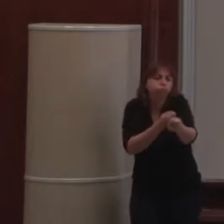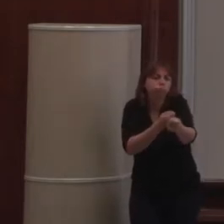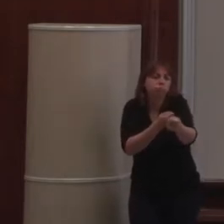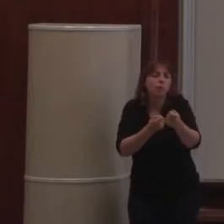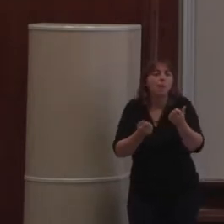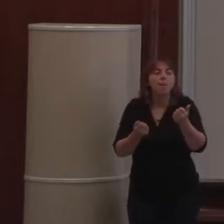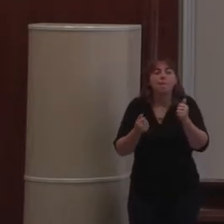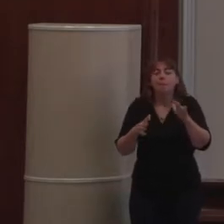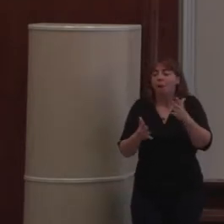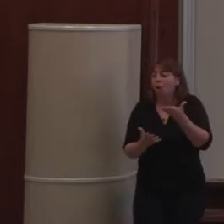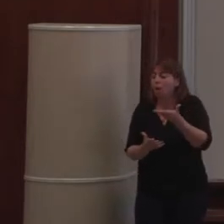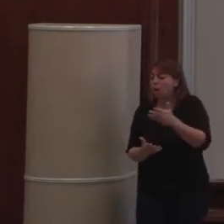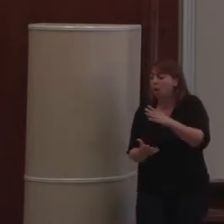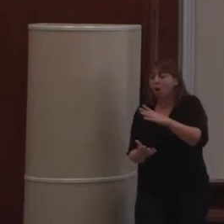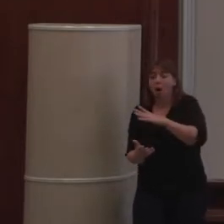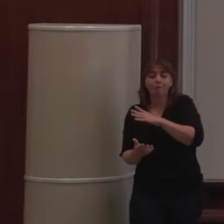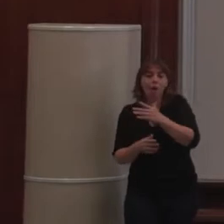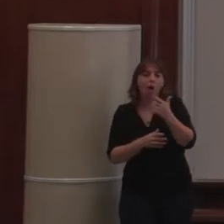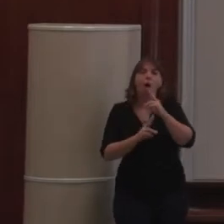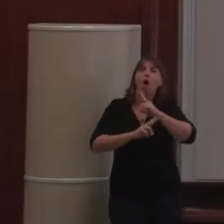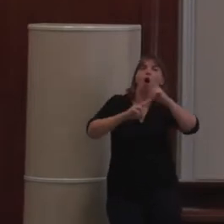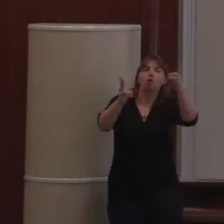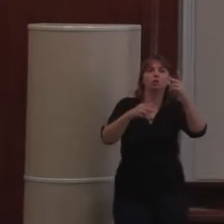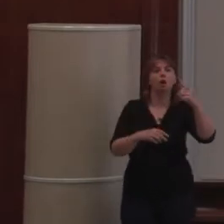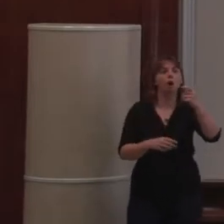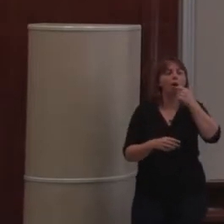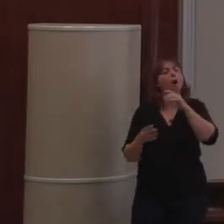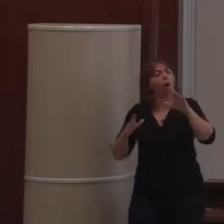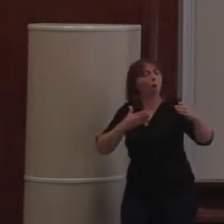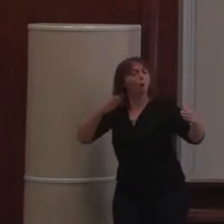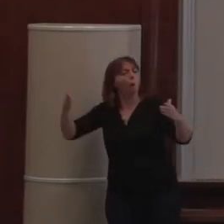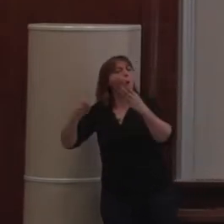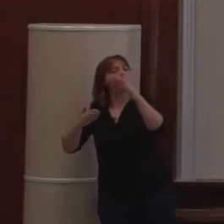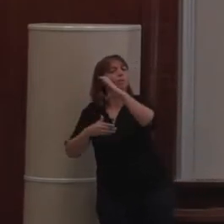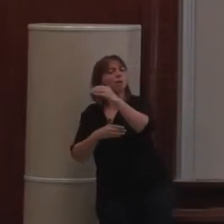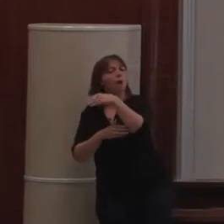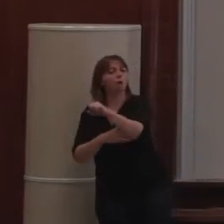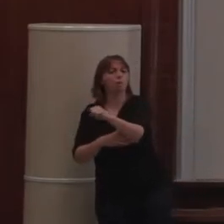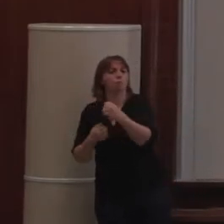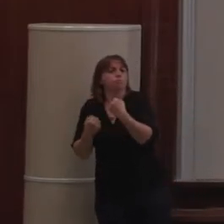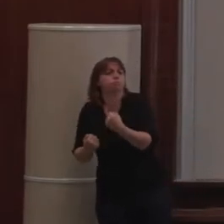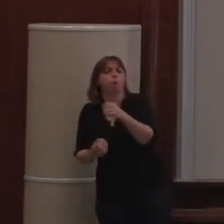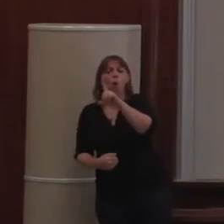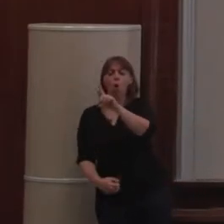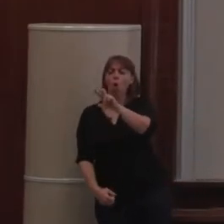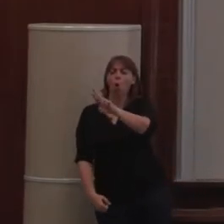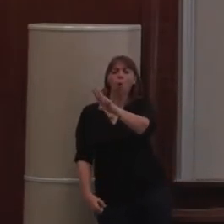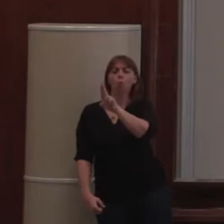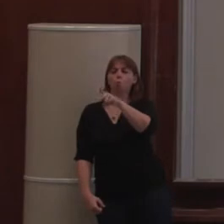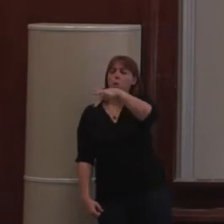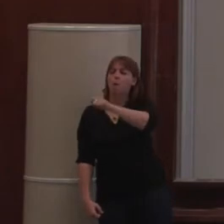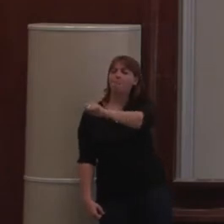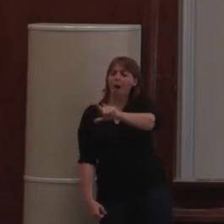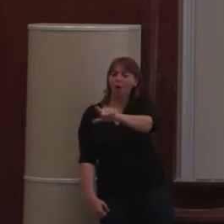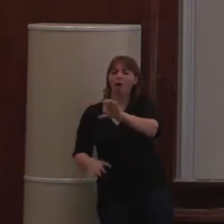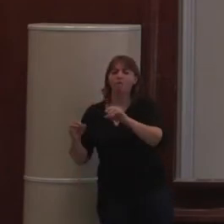Donc, les petits sites, il y a beaucoup sur WordPress. Ce n pas le marché des gros CMS comme Drupal, que vous connaissez peut-être en PHP, ou